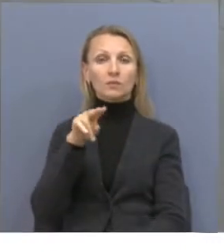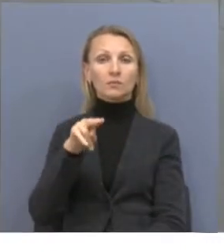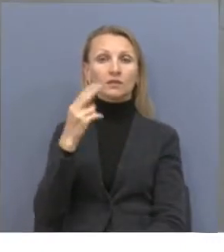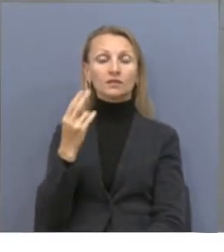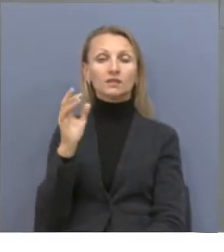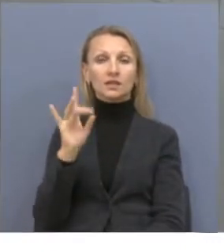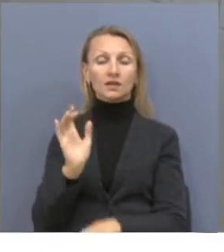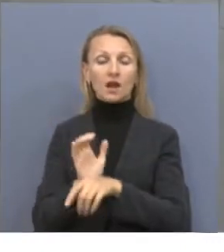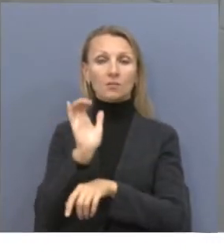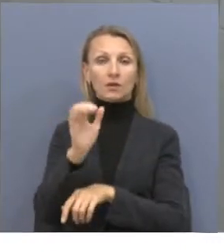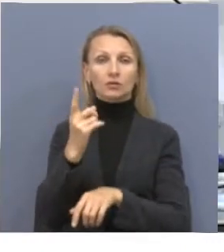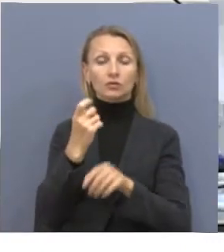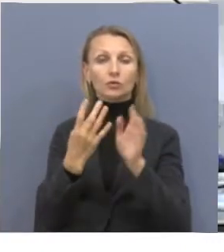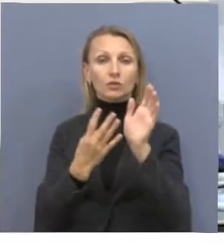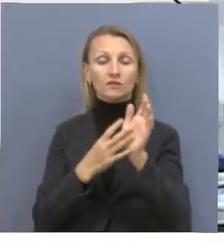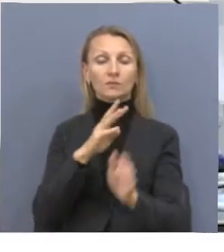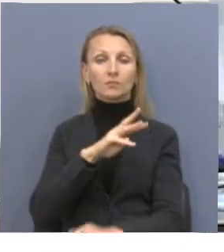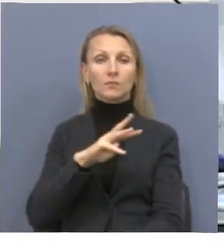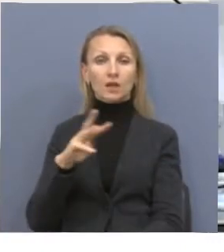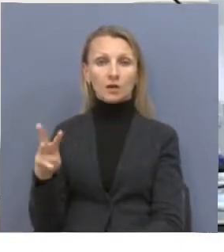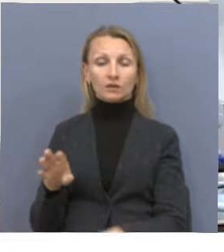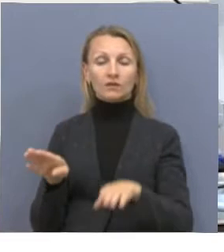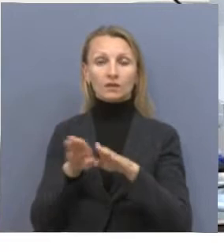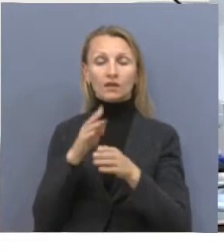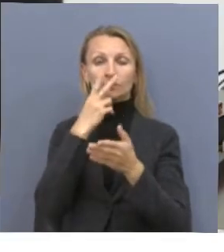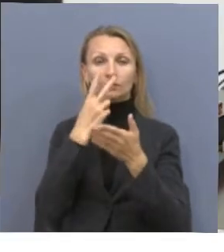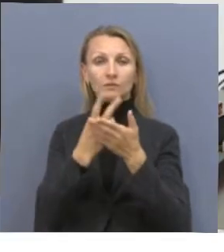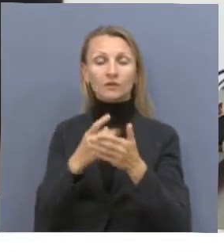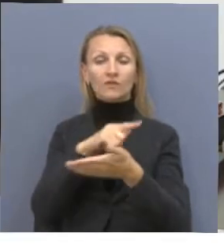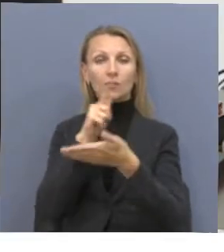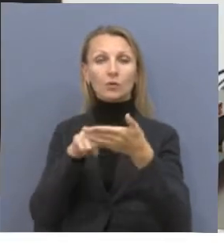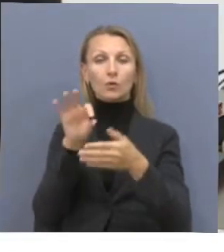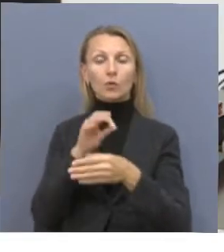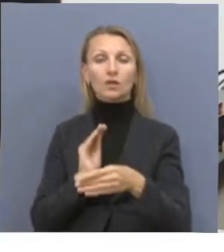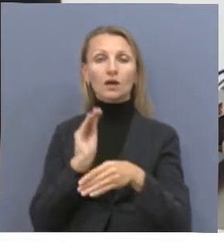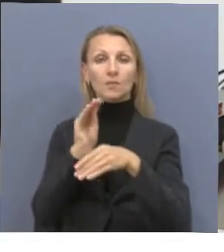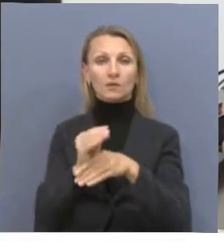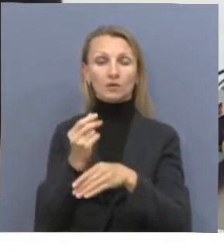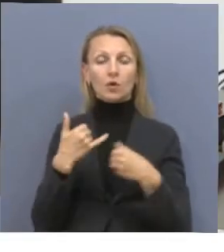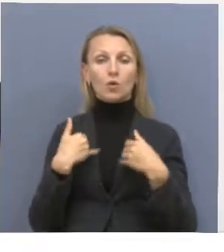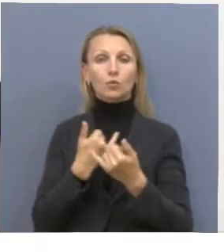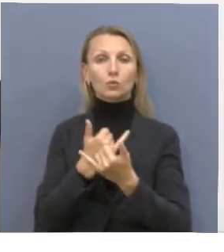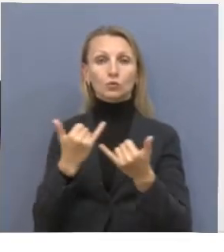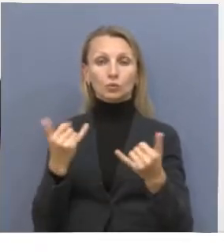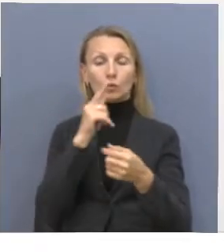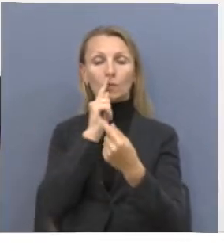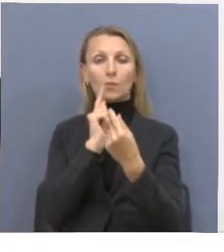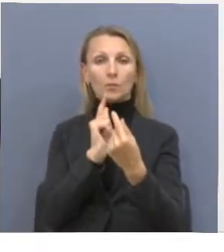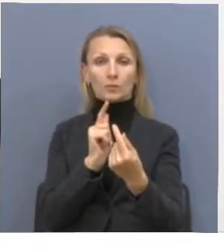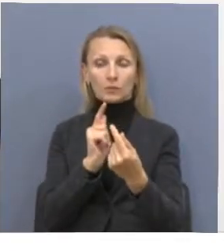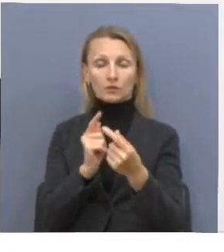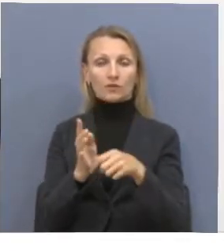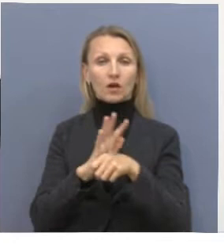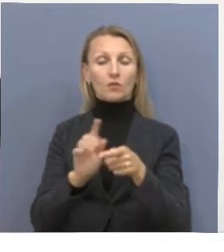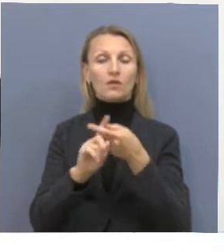-диагностику направлено 109 млн тенге. Также рассматривается вопрос о дополнительном финансировании услуг на борьбу с коронавирусом. Выделение